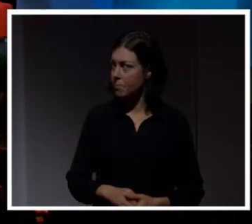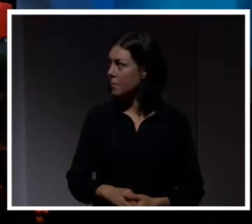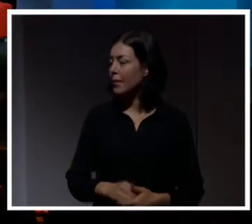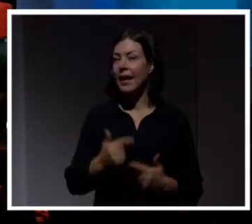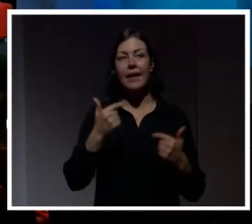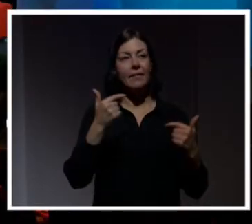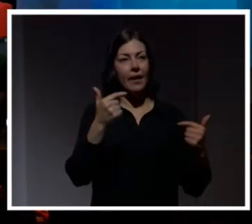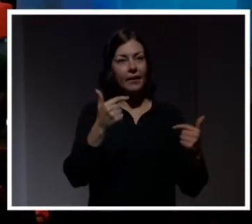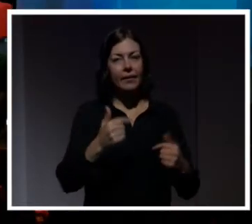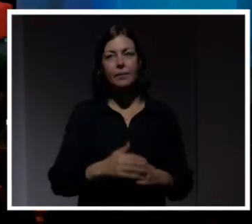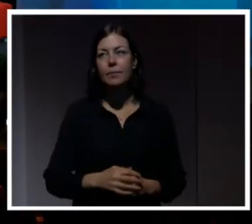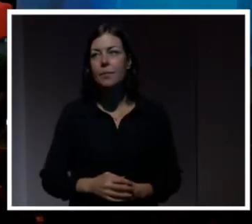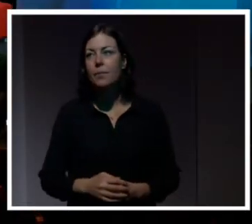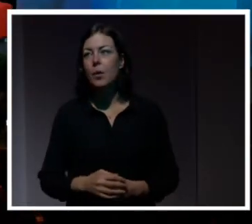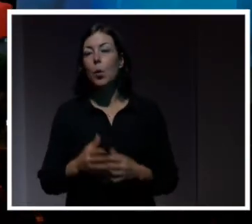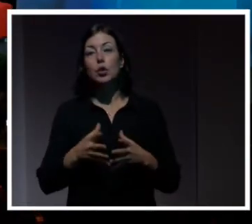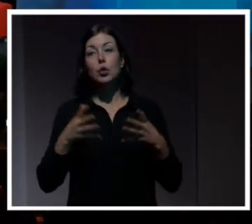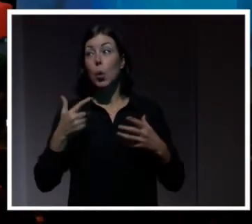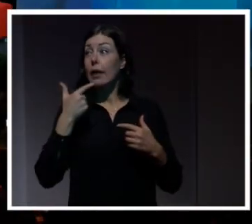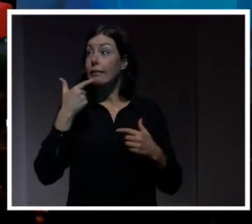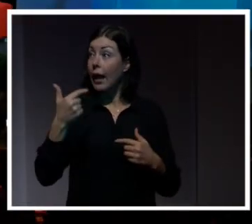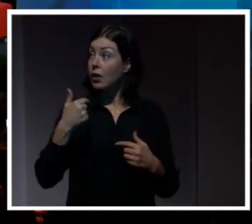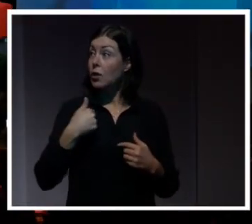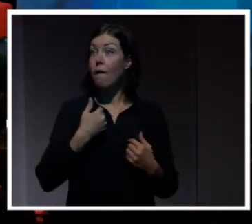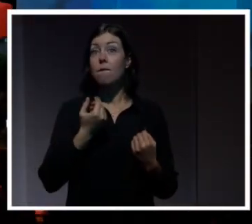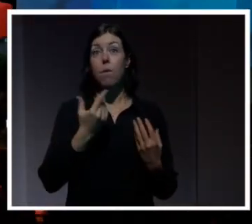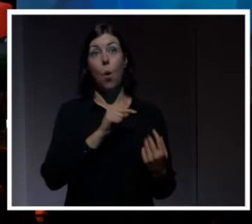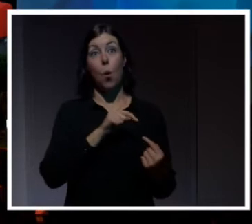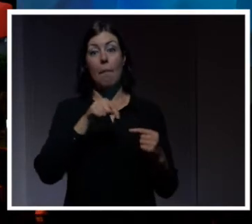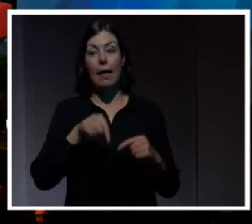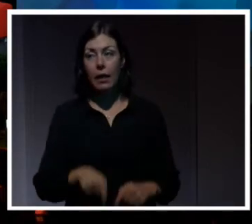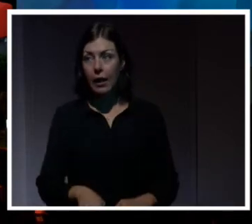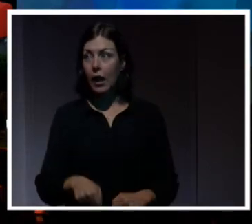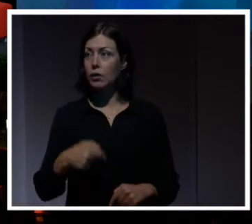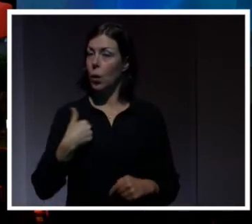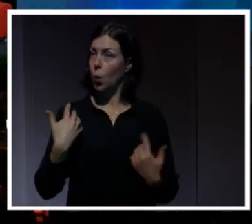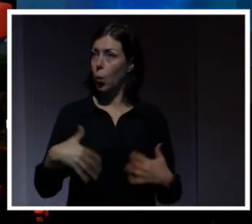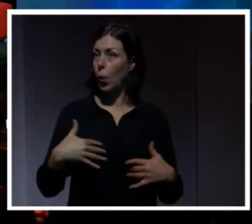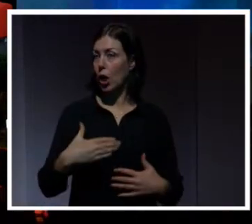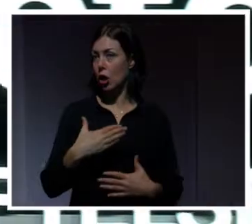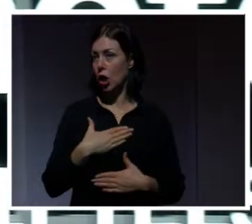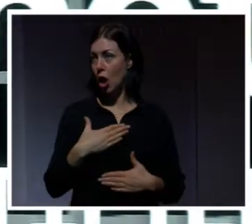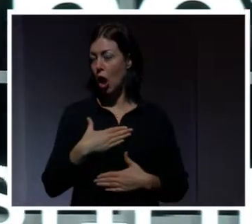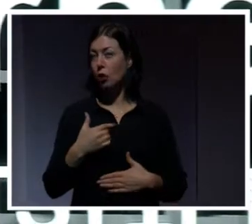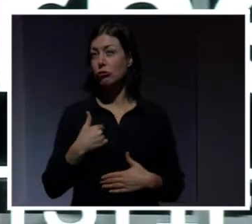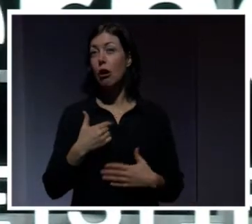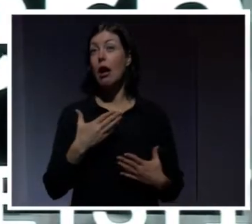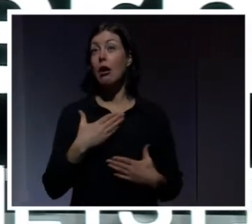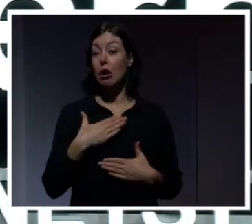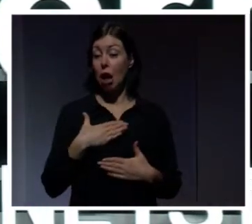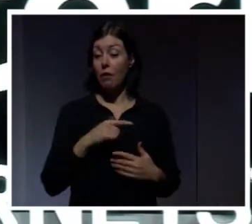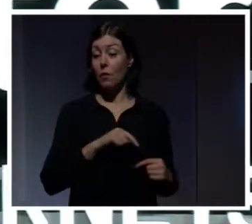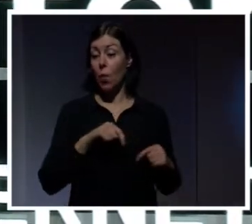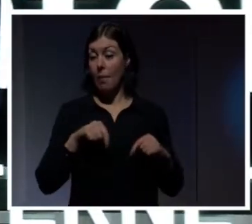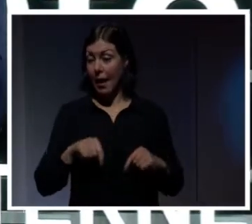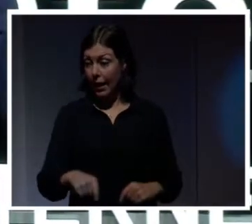Tack så mycket och stort tack för att jag får komma hit. Det är jag väldigt glad för. Jag är faktiskt så glad för att jag får komma hit.